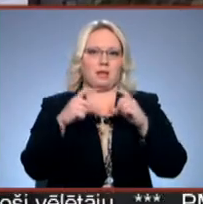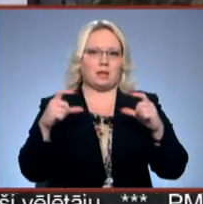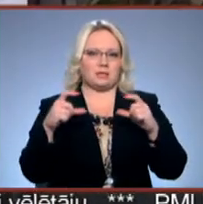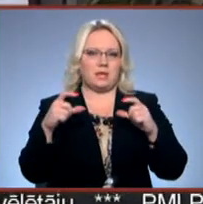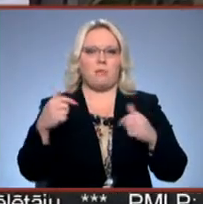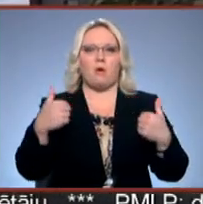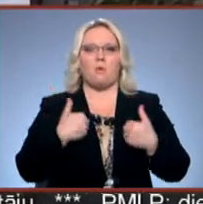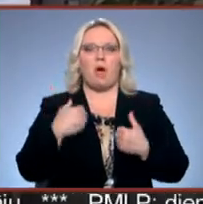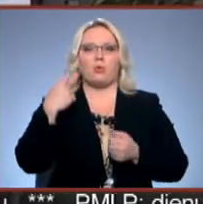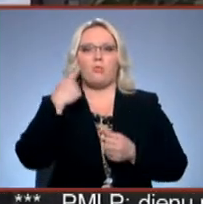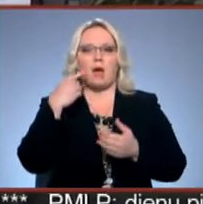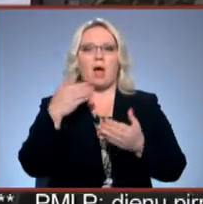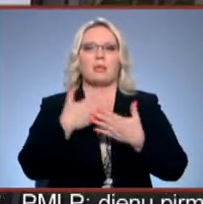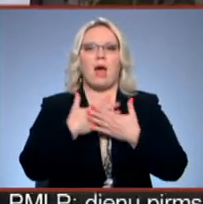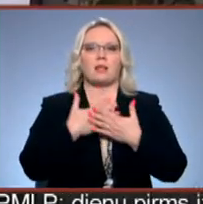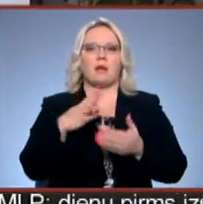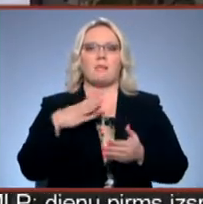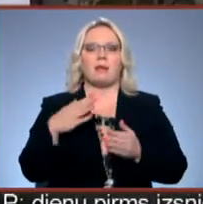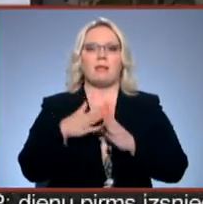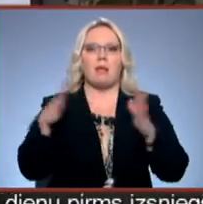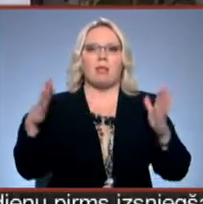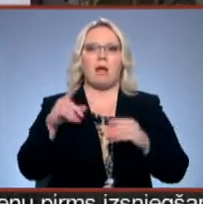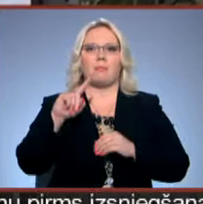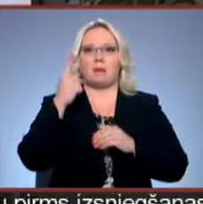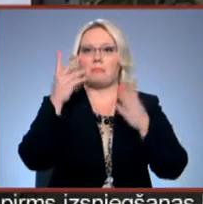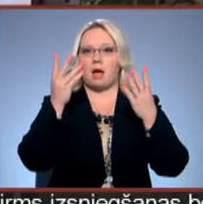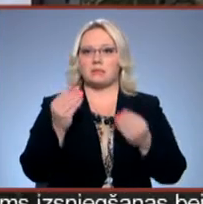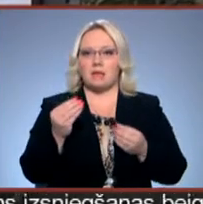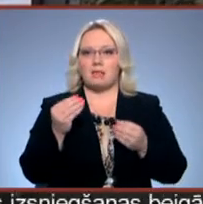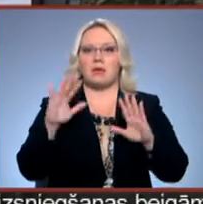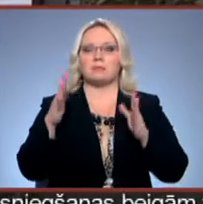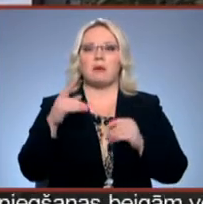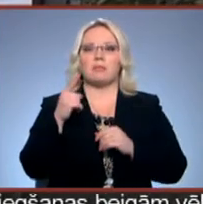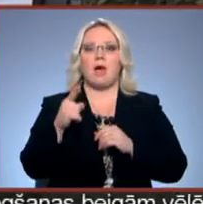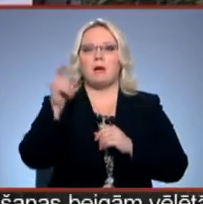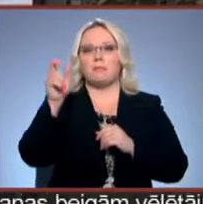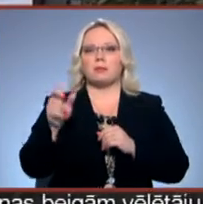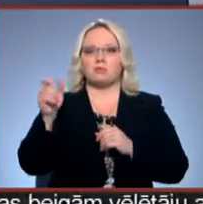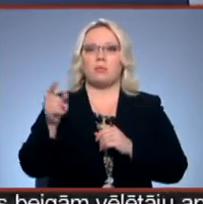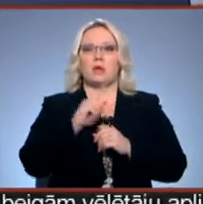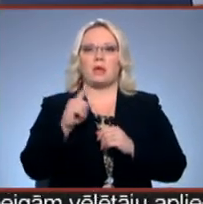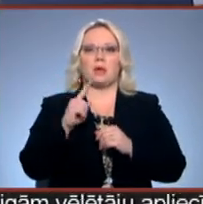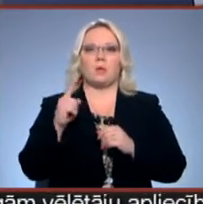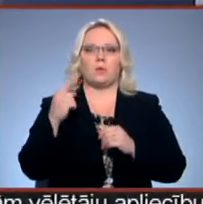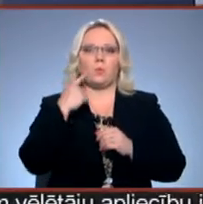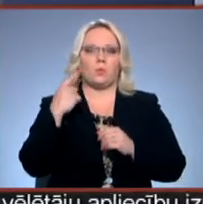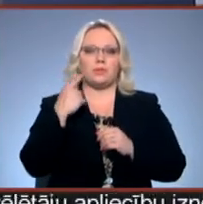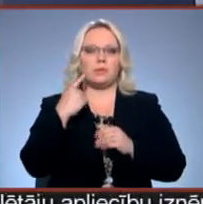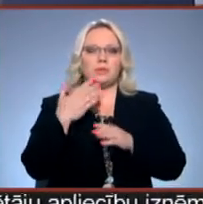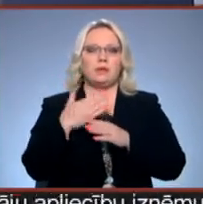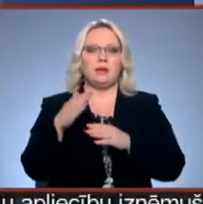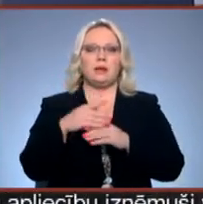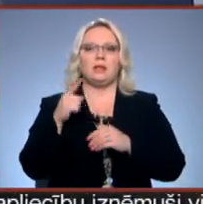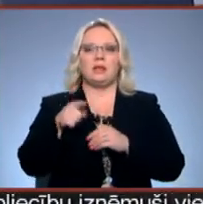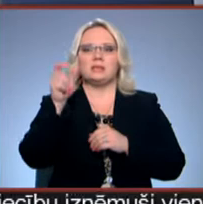Manuprāt, aktivitāte bija lielāka pirmajās dienās, bet tā pilsoņa ir kūtri, tas varbūt cilvēkiem